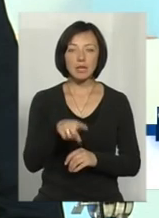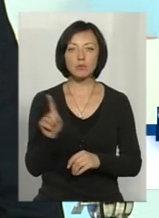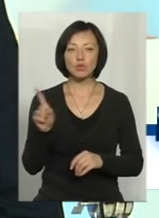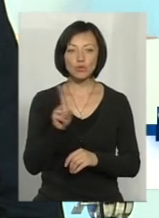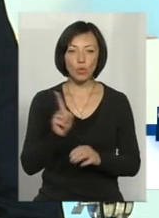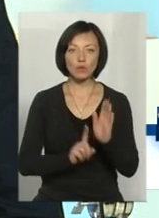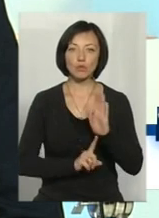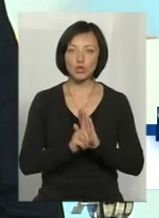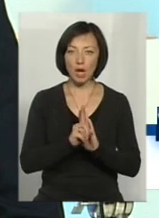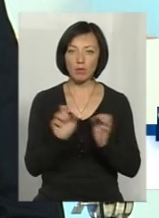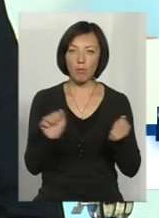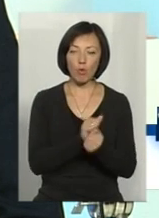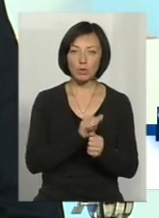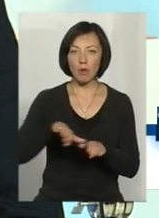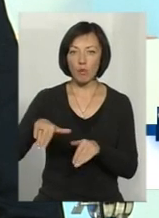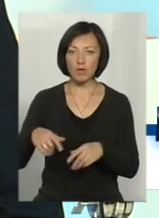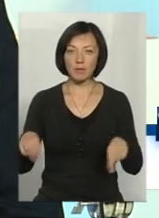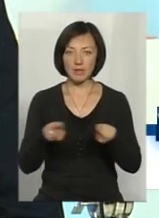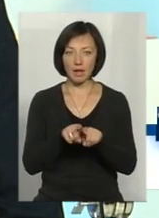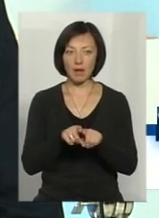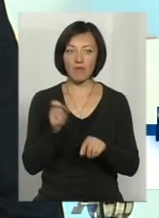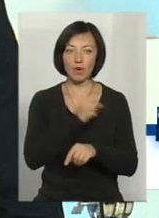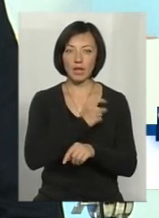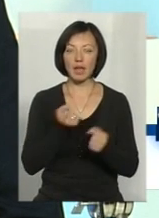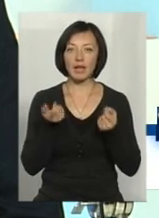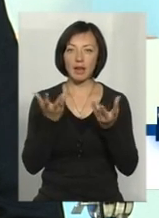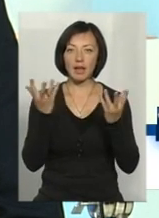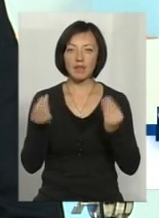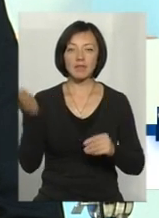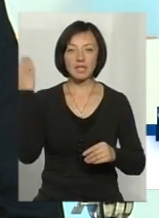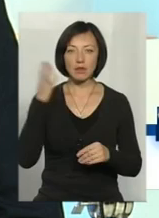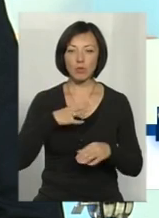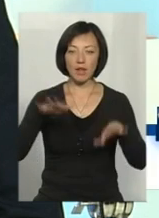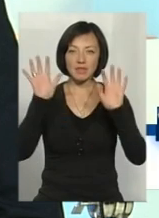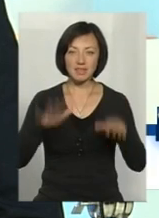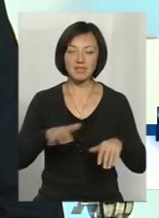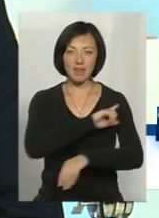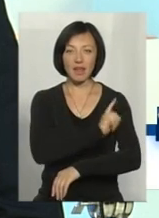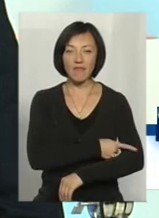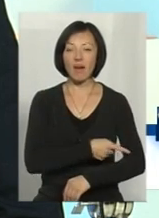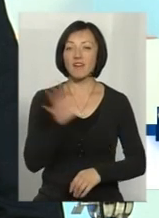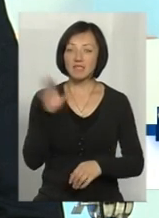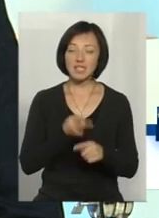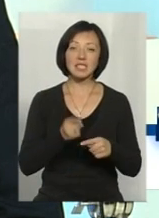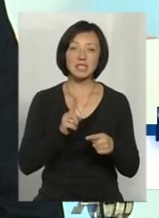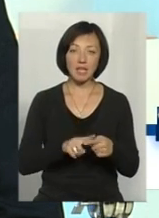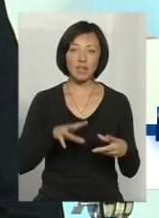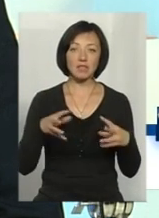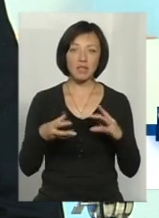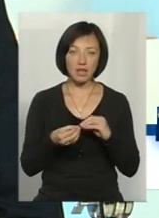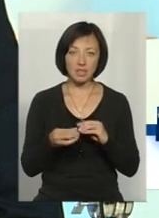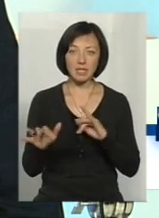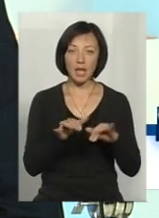спочатку посуха, а потім, так як в Одесі кілька днів тому назад, була злива. Все це, звичайно, наслідки